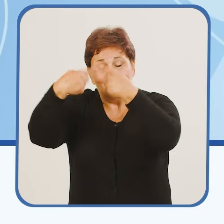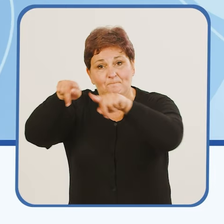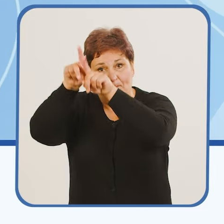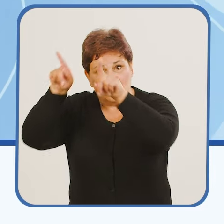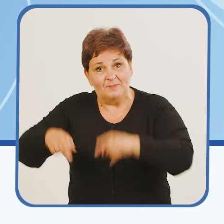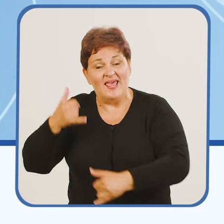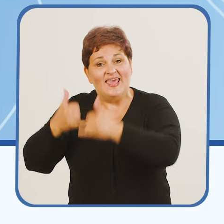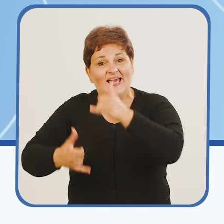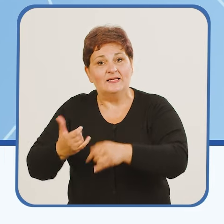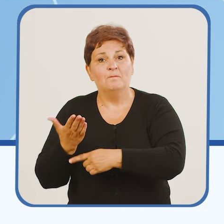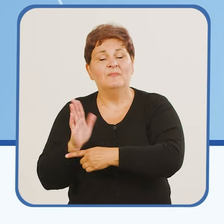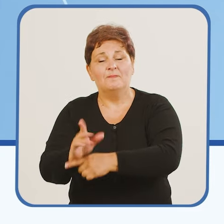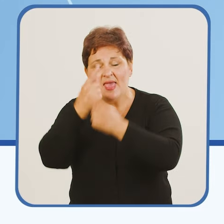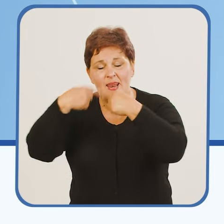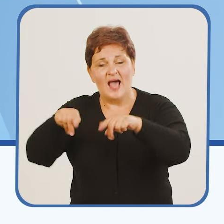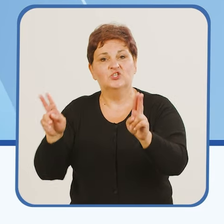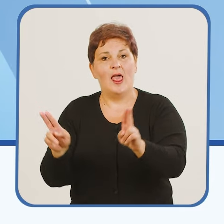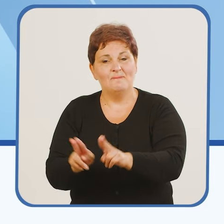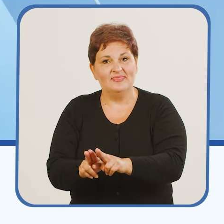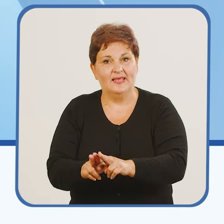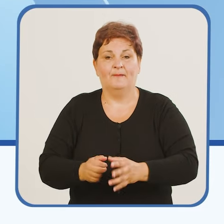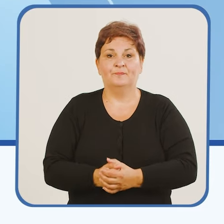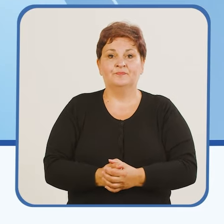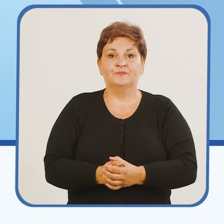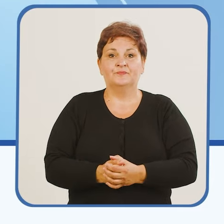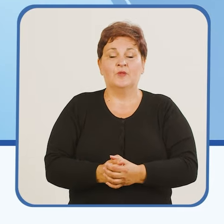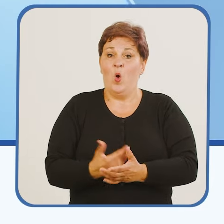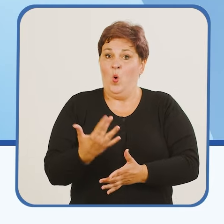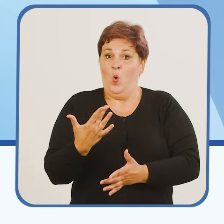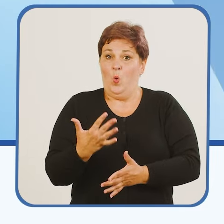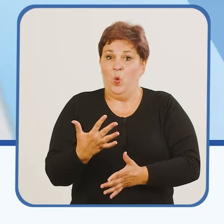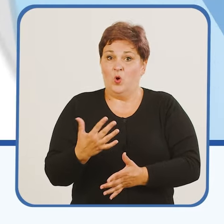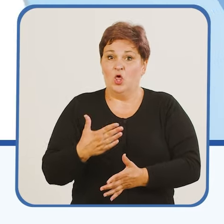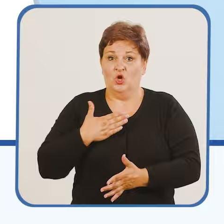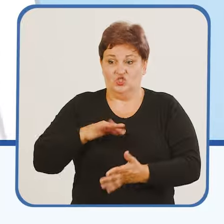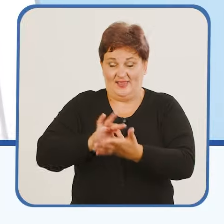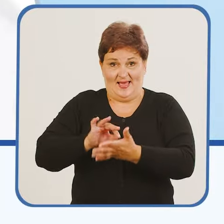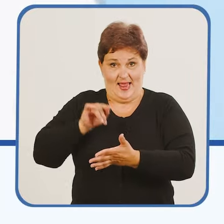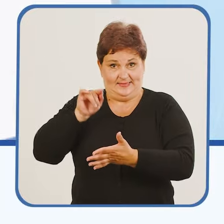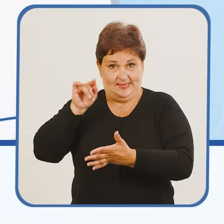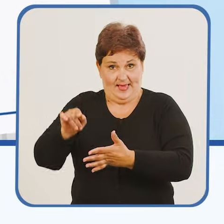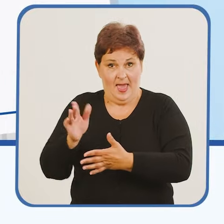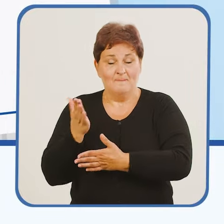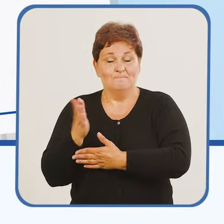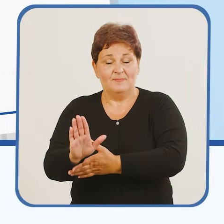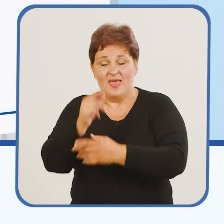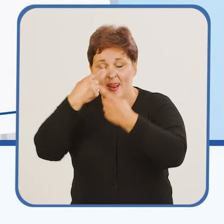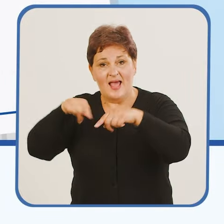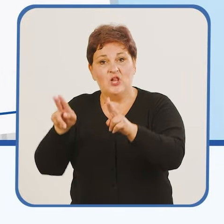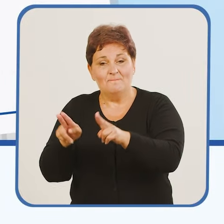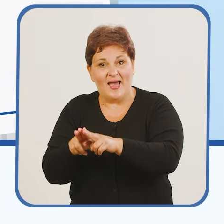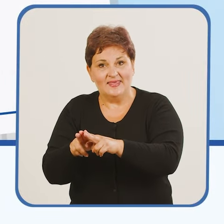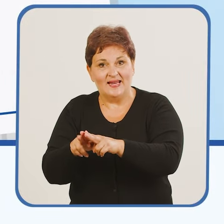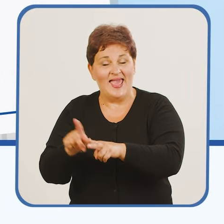ime na posebnoj listi kandidata pripadnika nacionalnih manjina. Ukoliko ste se odlučili da glasujete za pripadnika